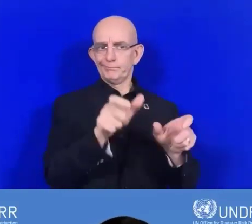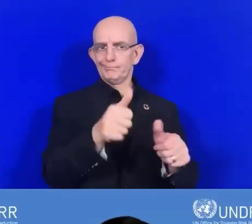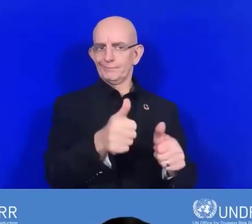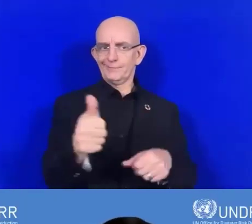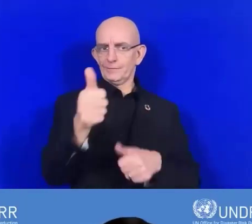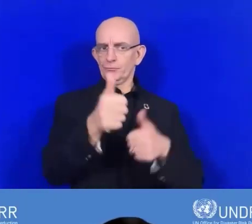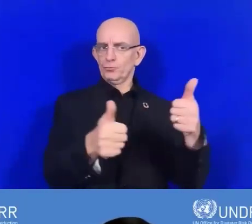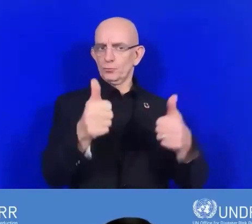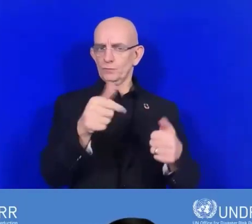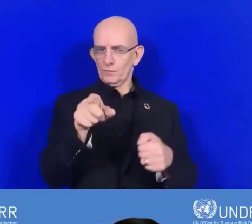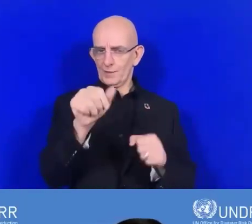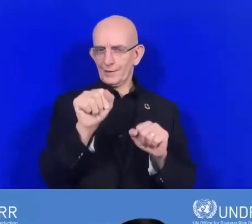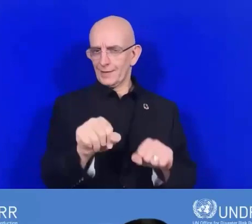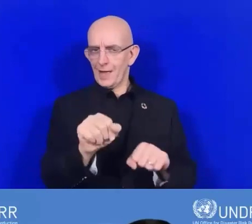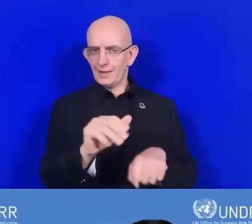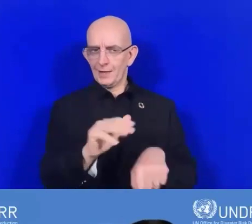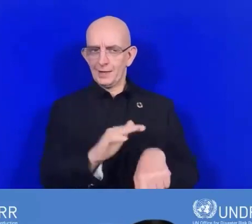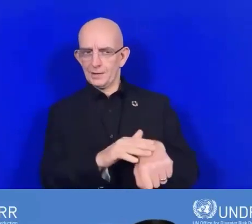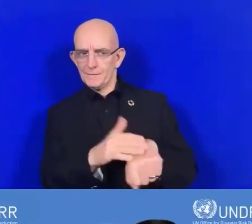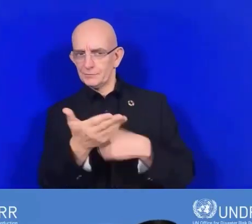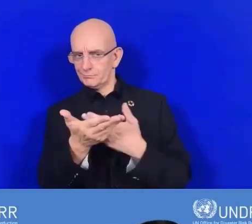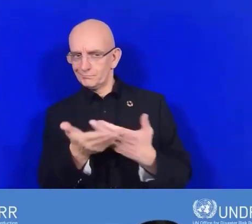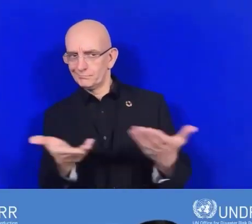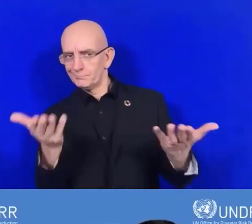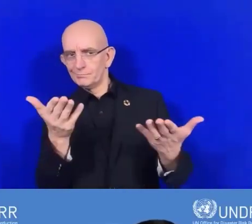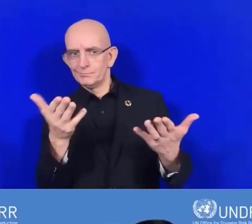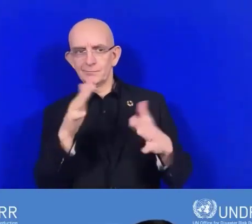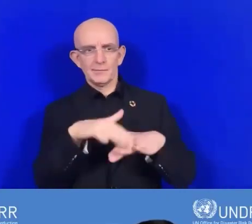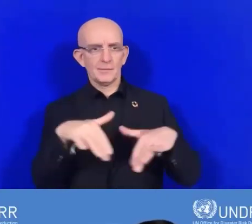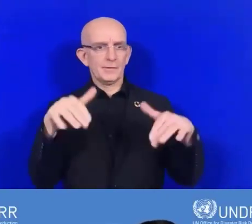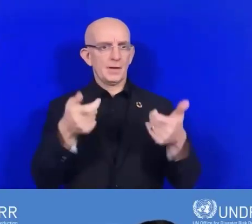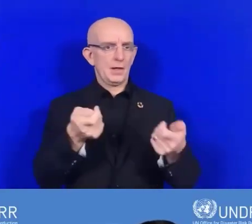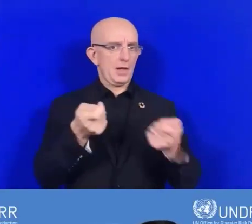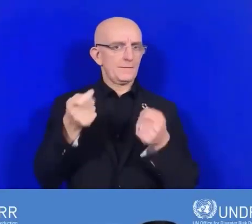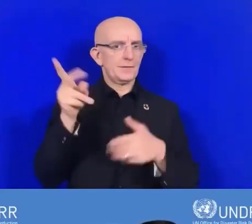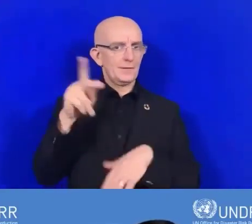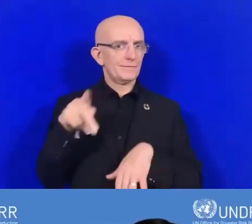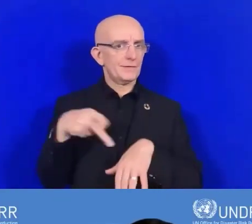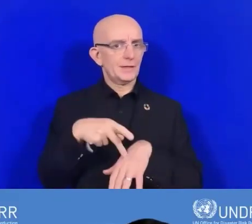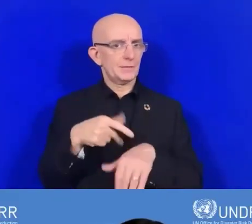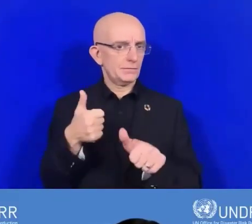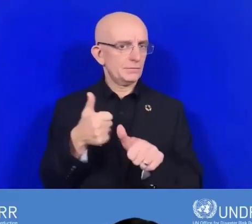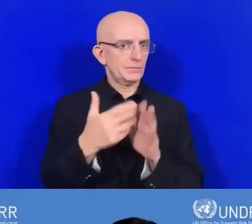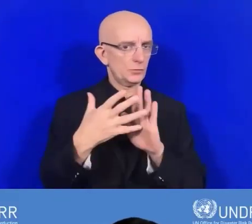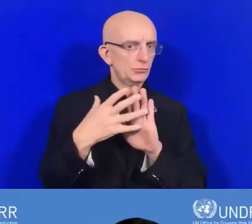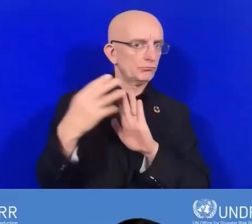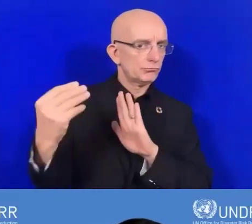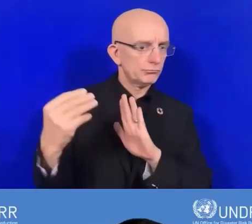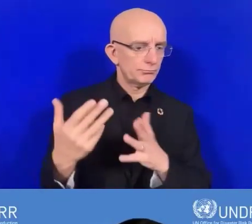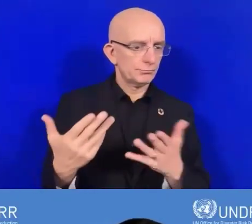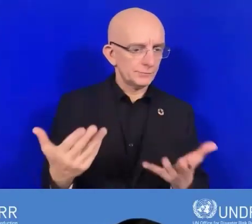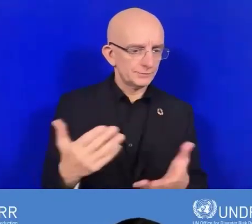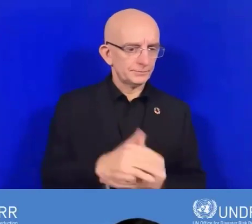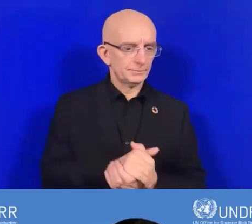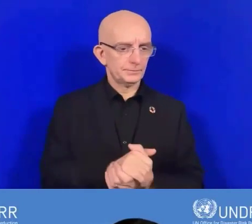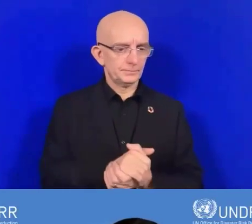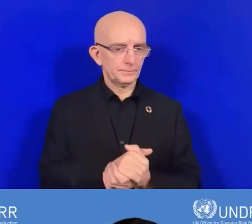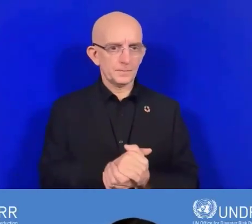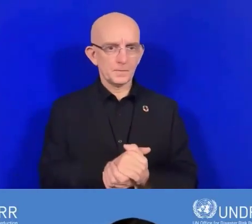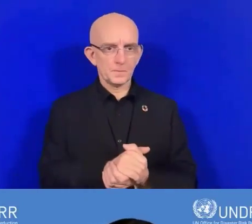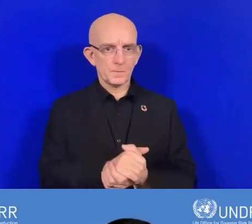Oui, pour encourager les autorités locales, Il faudrait un bureau